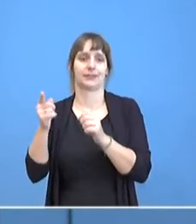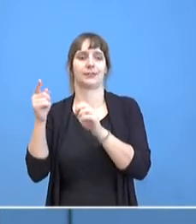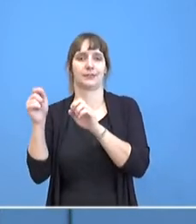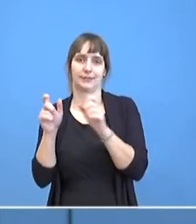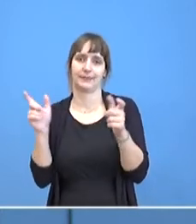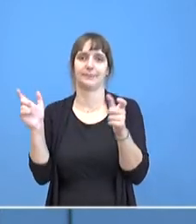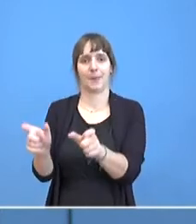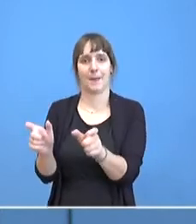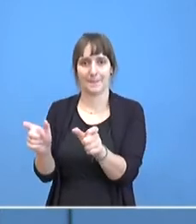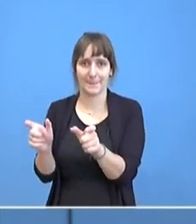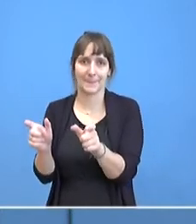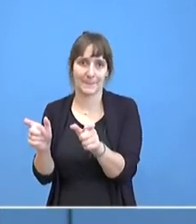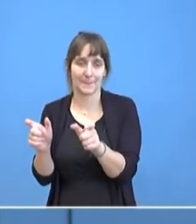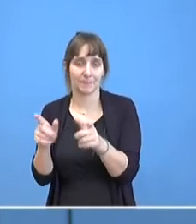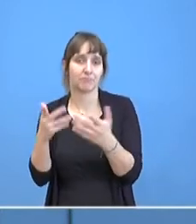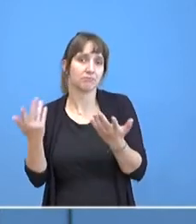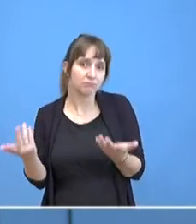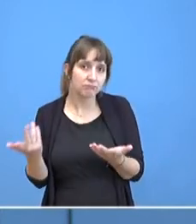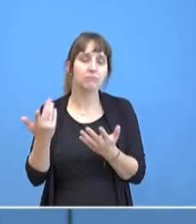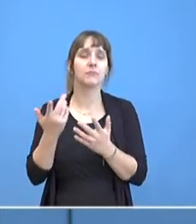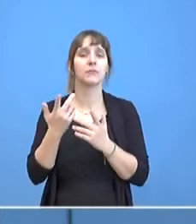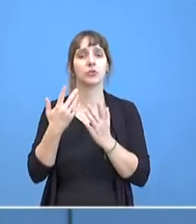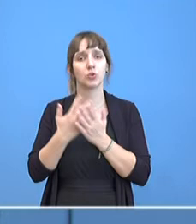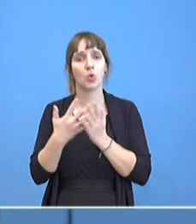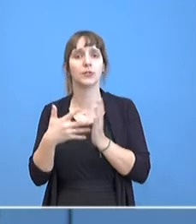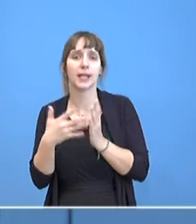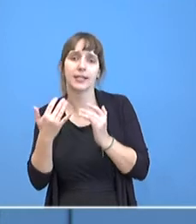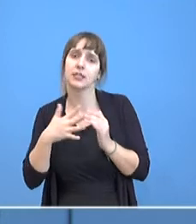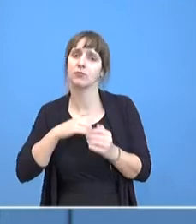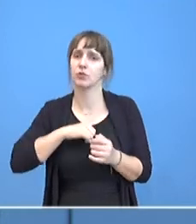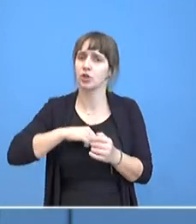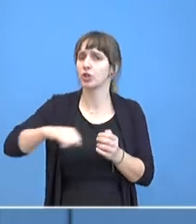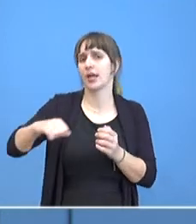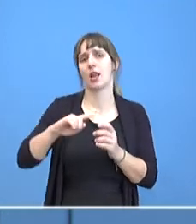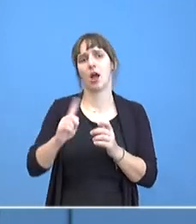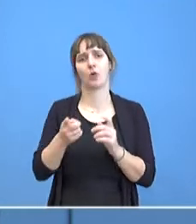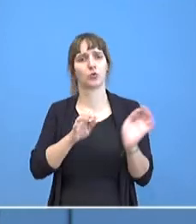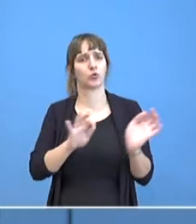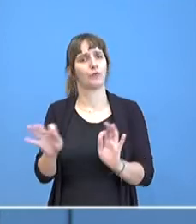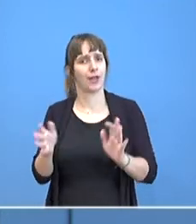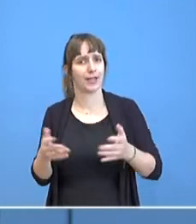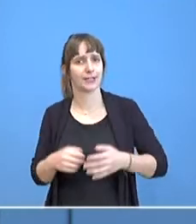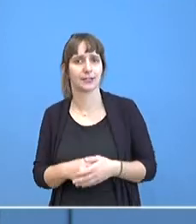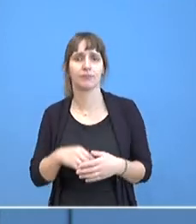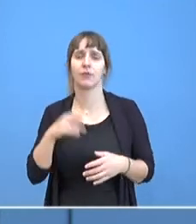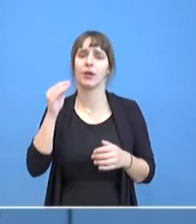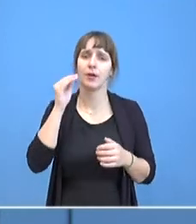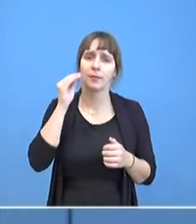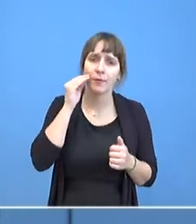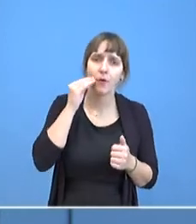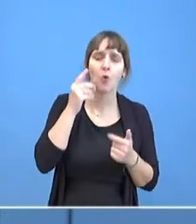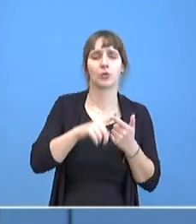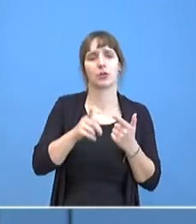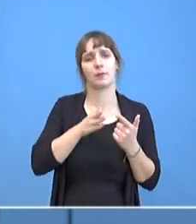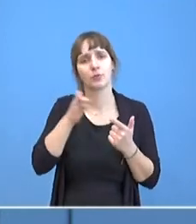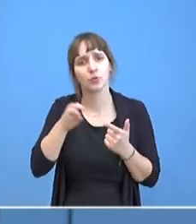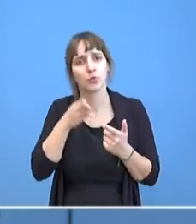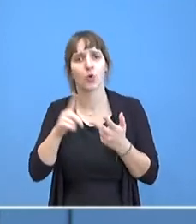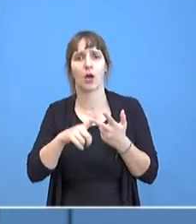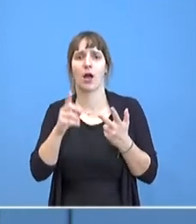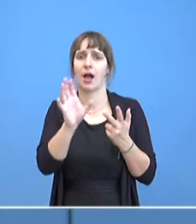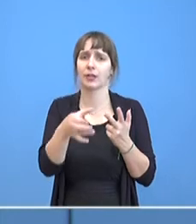schnelle und inzwischen auch relativ verlässliche Ergebnisse. Wenn Besucher, Beschäftigte oder Bewohner und Patienten